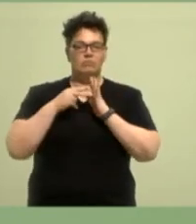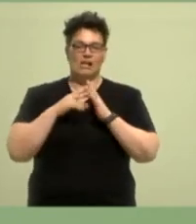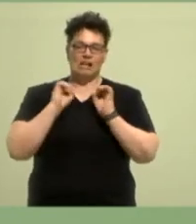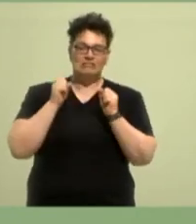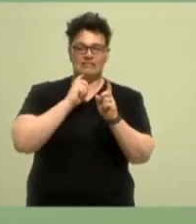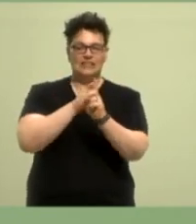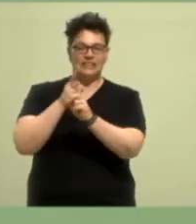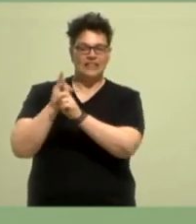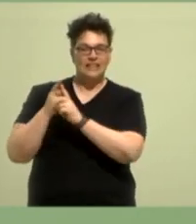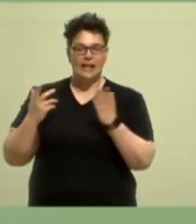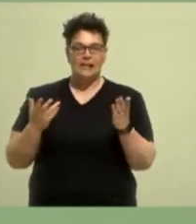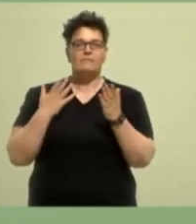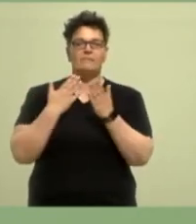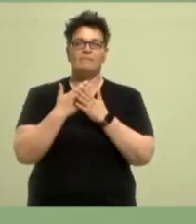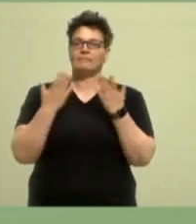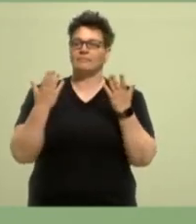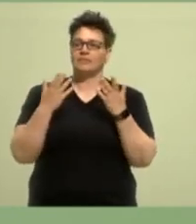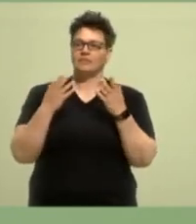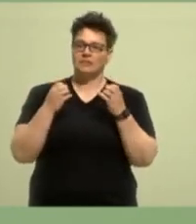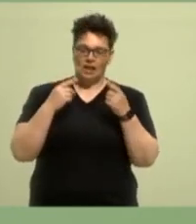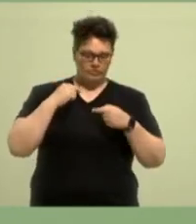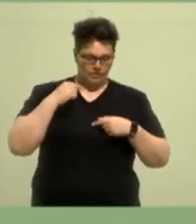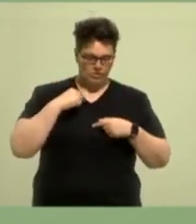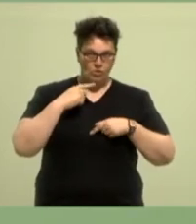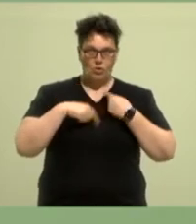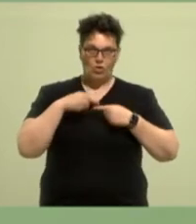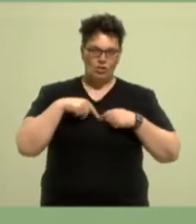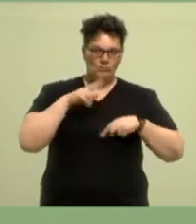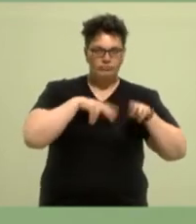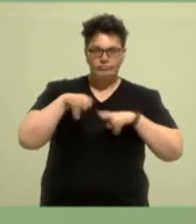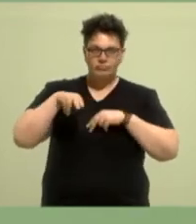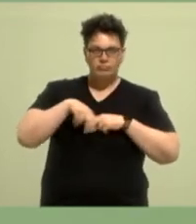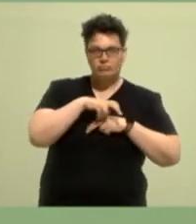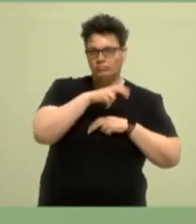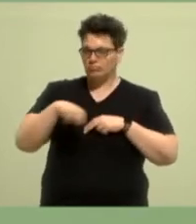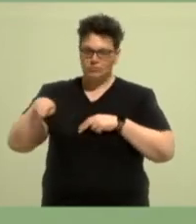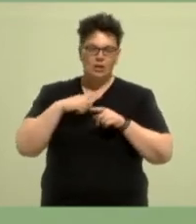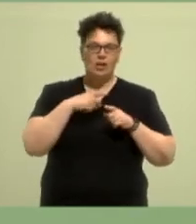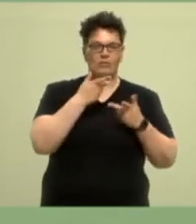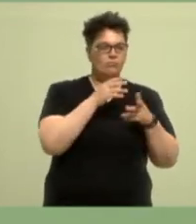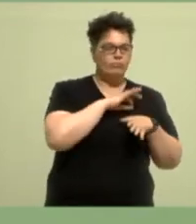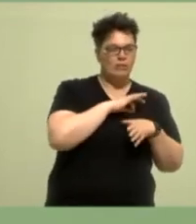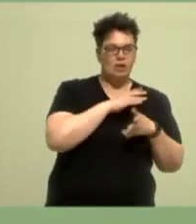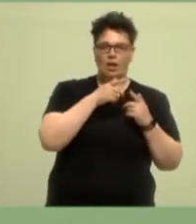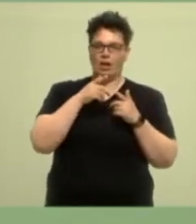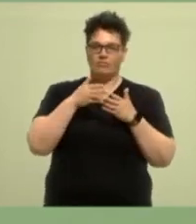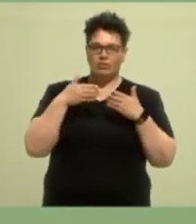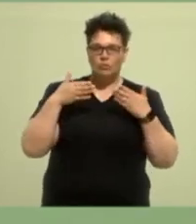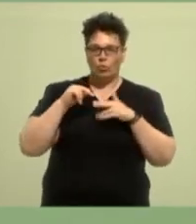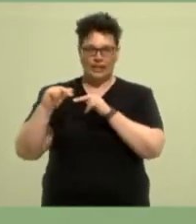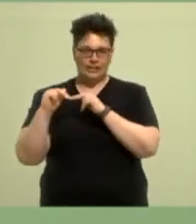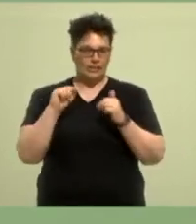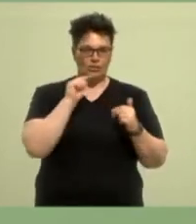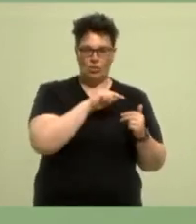natürlich unterschiedliche Rollen haben als Partei, als Fraktion, als Regierung. Aber wir kriegen diese Aufgaben